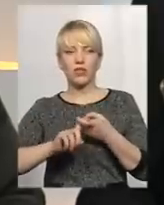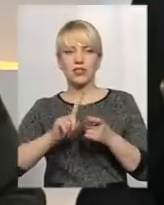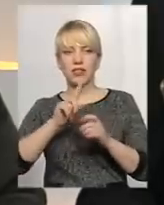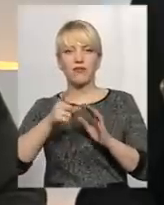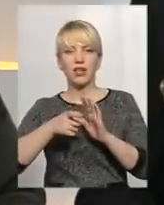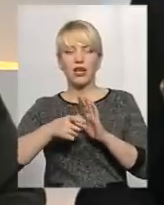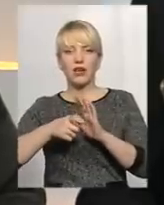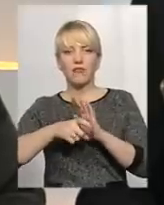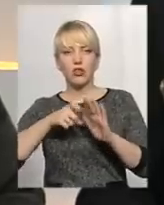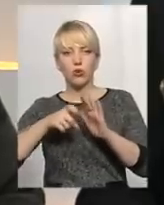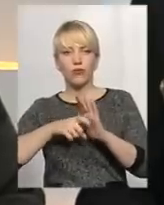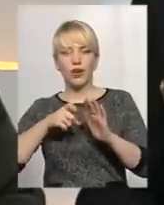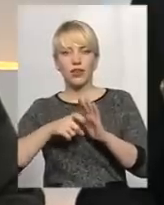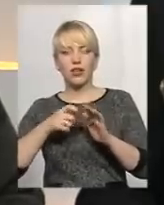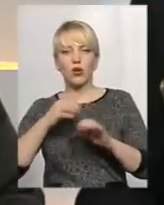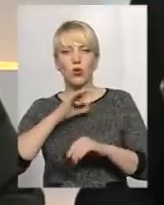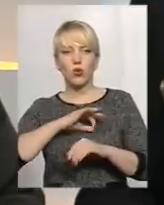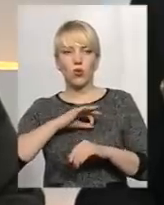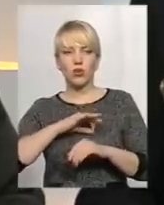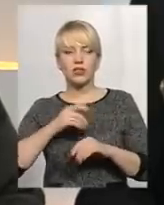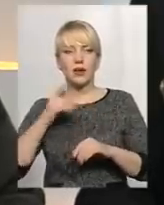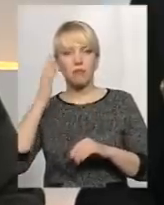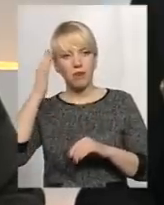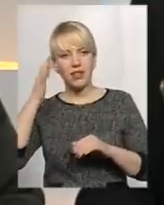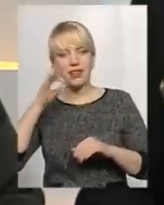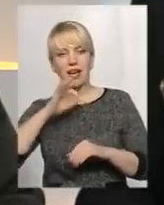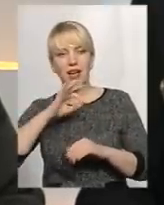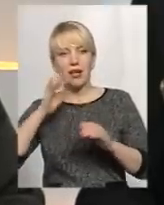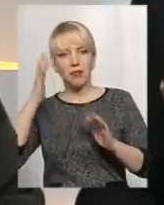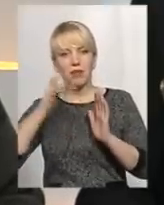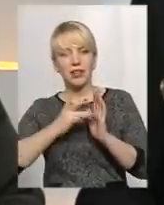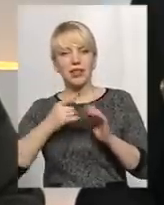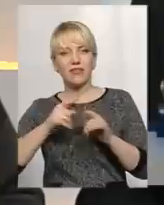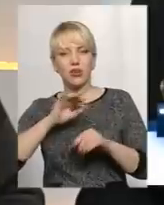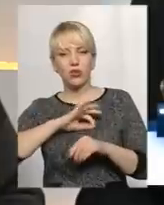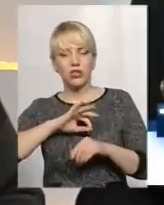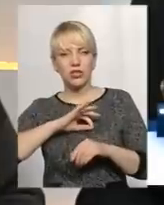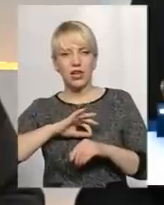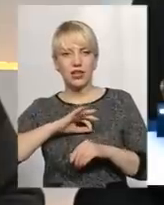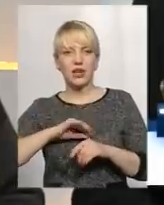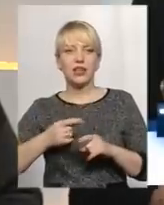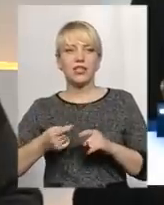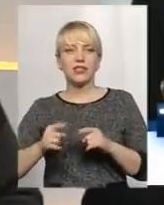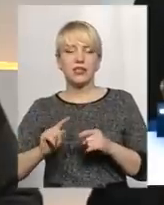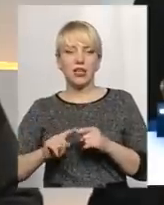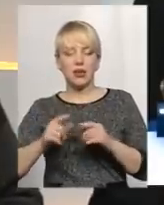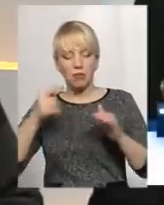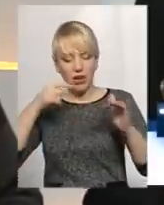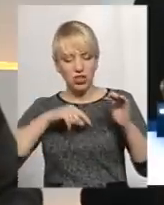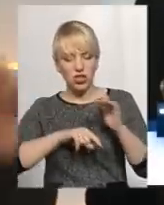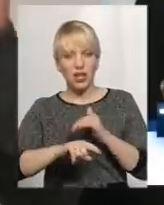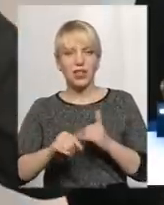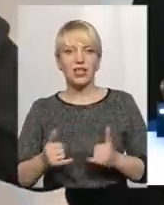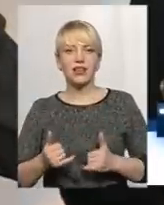корисних копалин. Мета використання надрами. Використання печері Атлантида для рекреаційних та освітніх цілів. Тепер